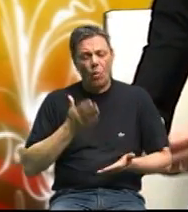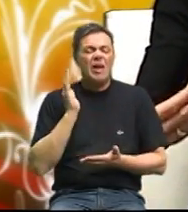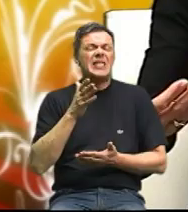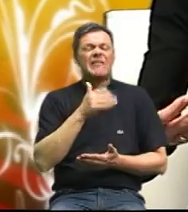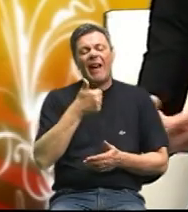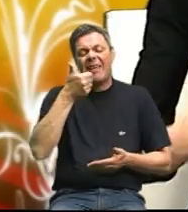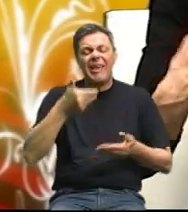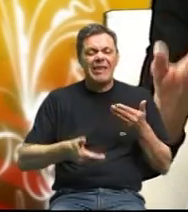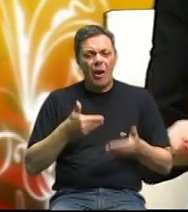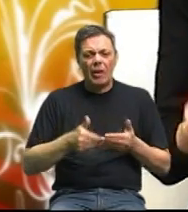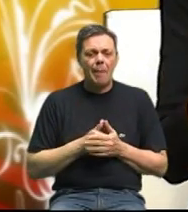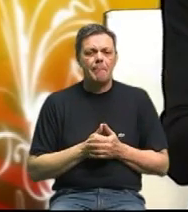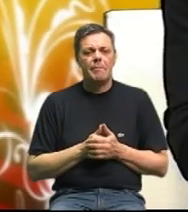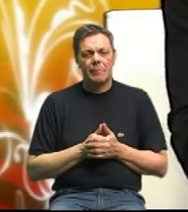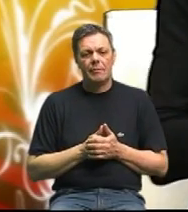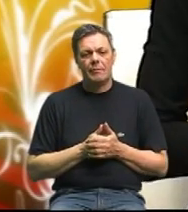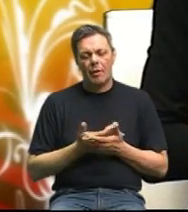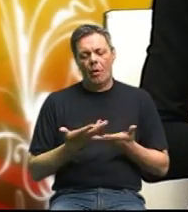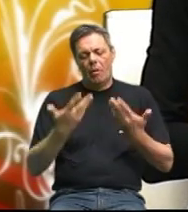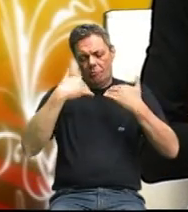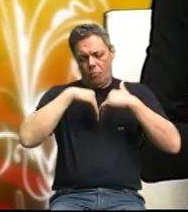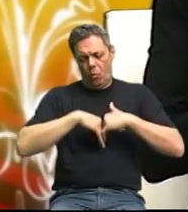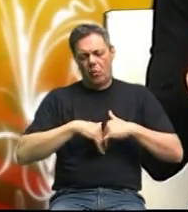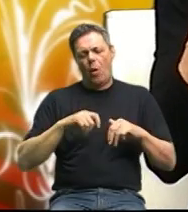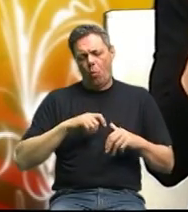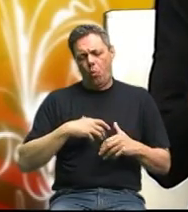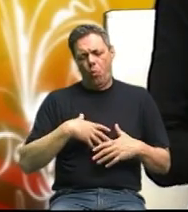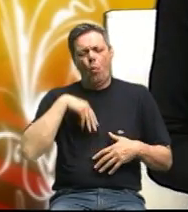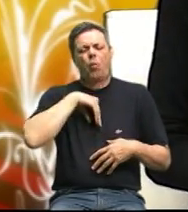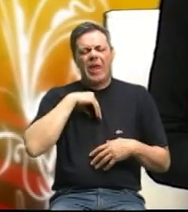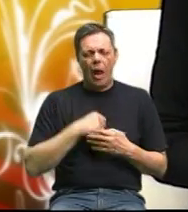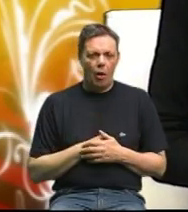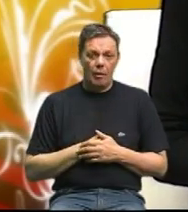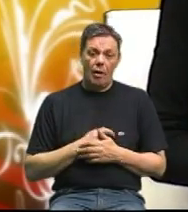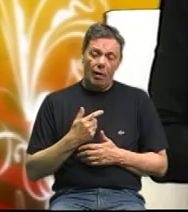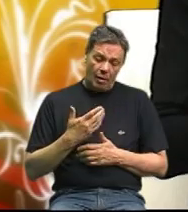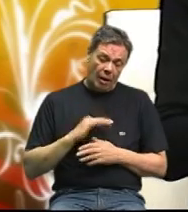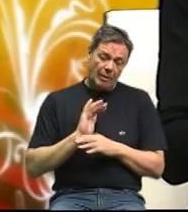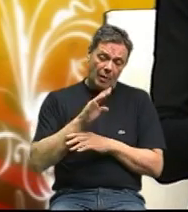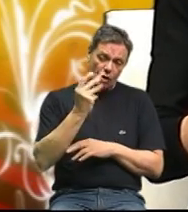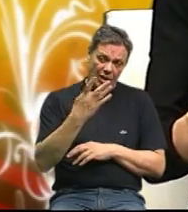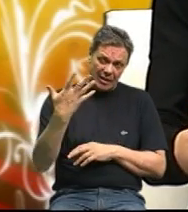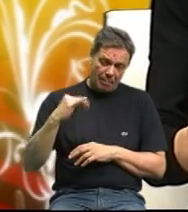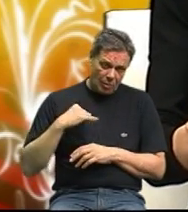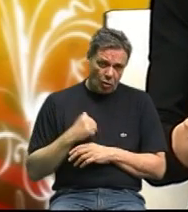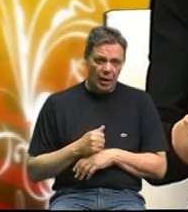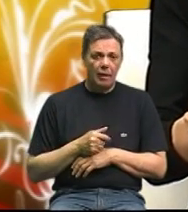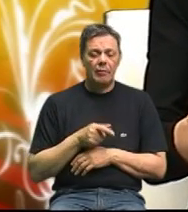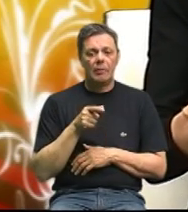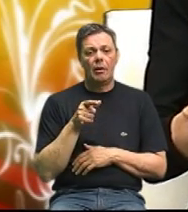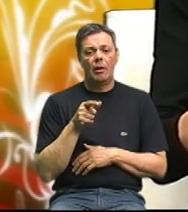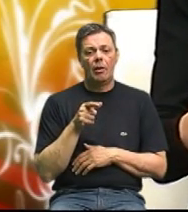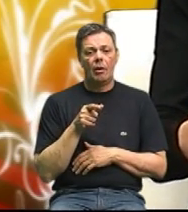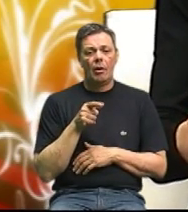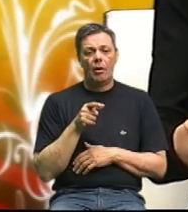kilo, pola, ulaži sa unutra. A kad dobije 45 godina, ona ima